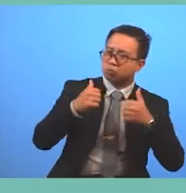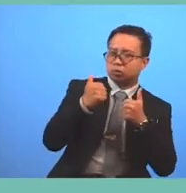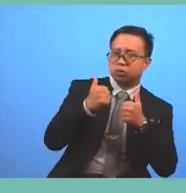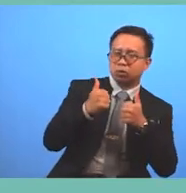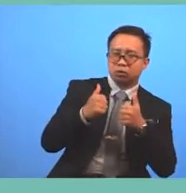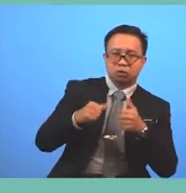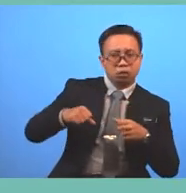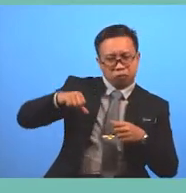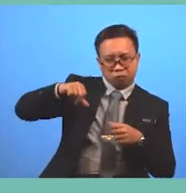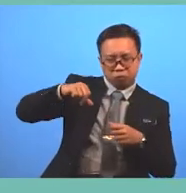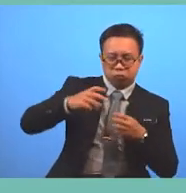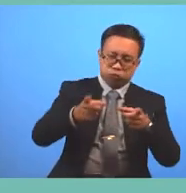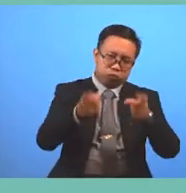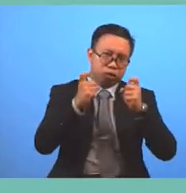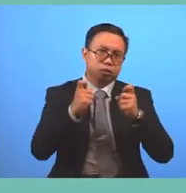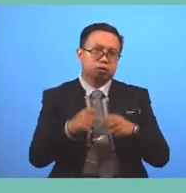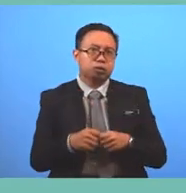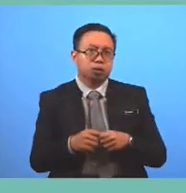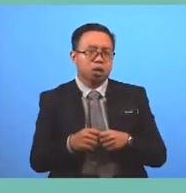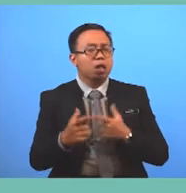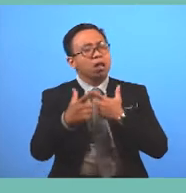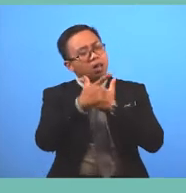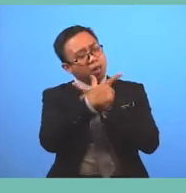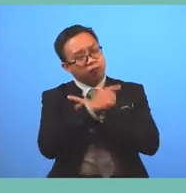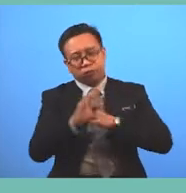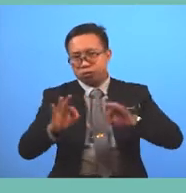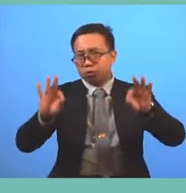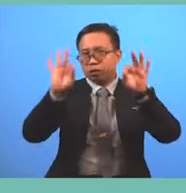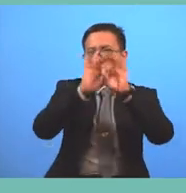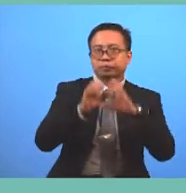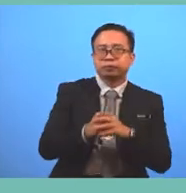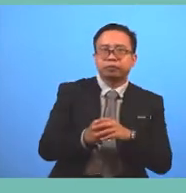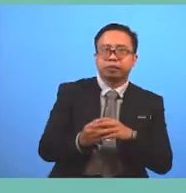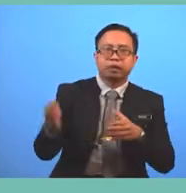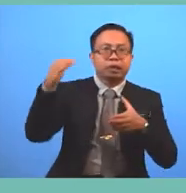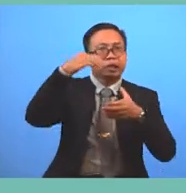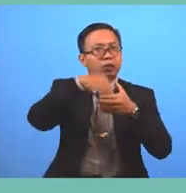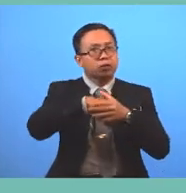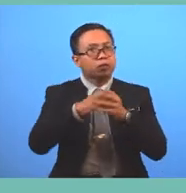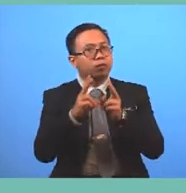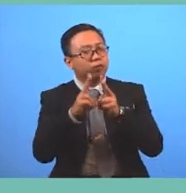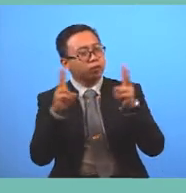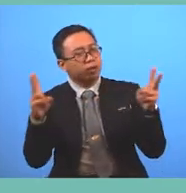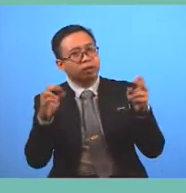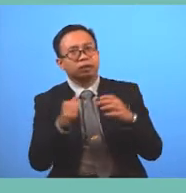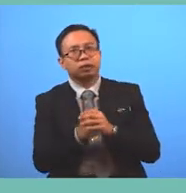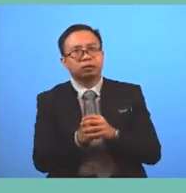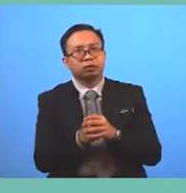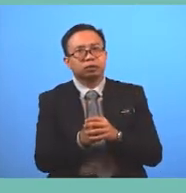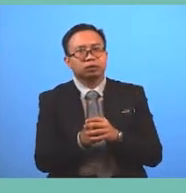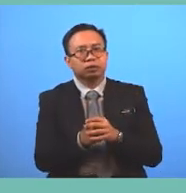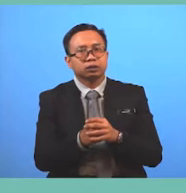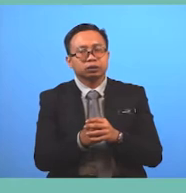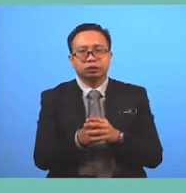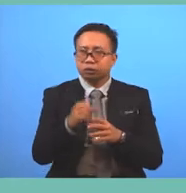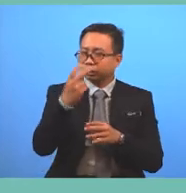-moving thriller A moving love story It includes Some very amusing Or